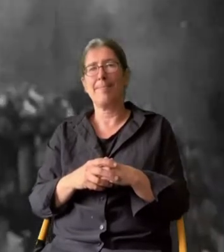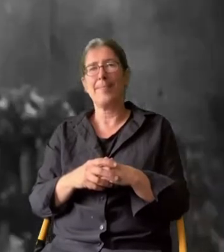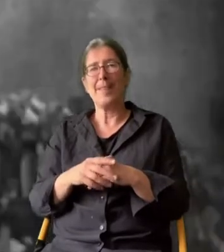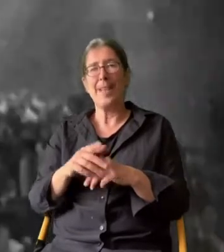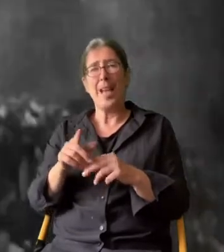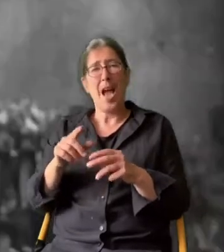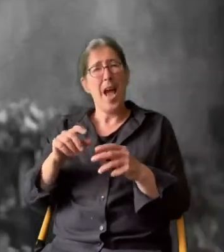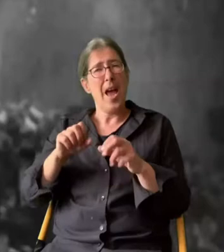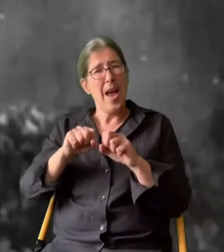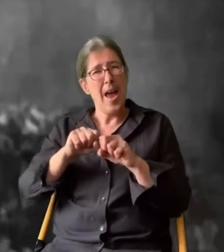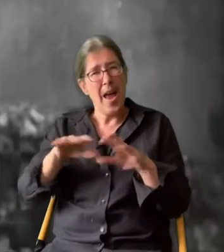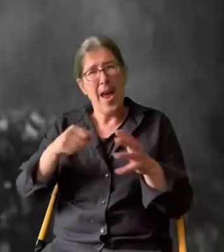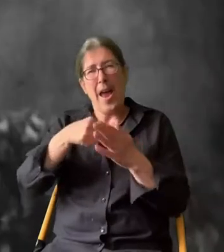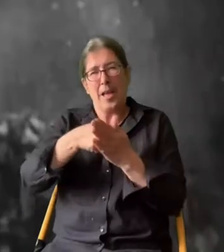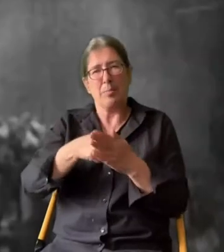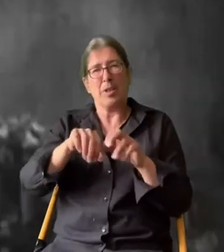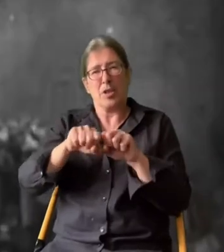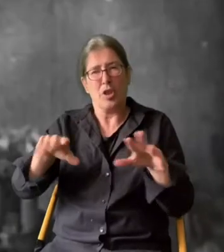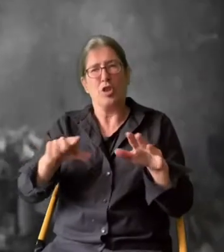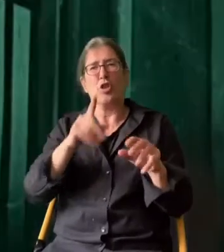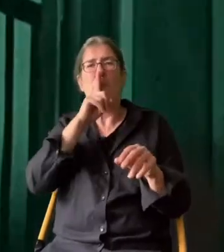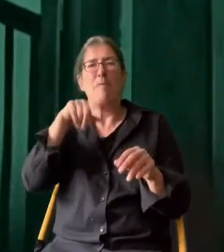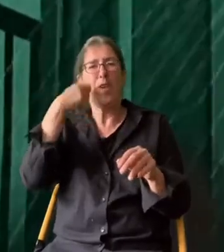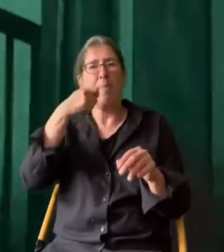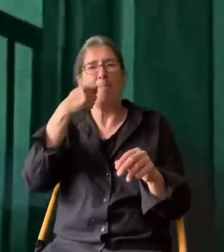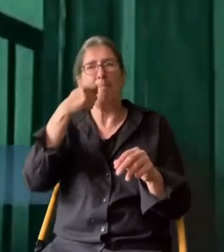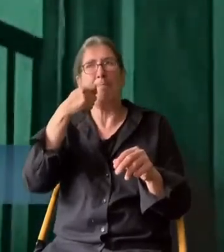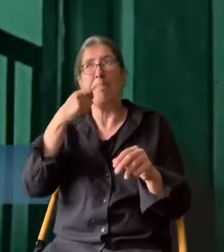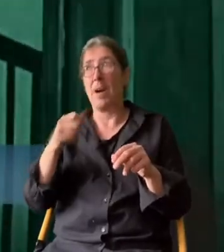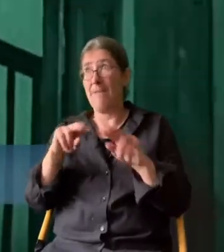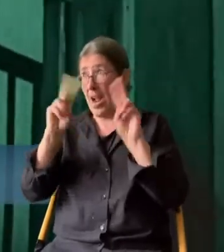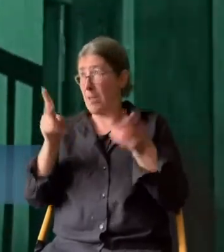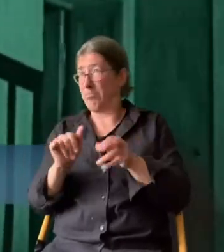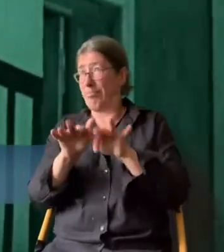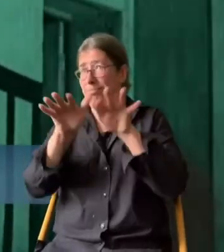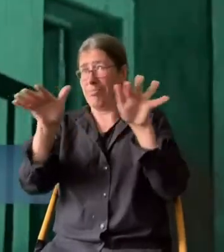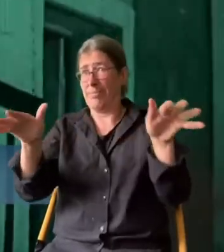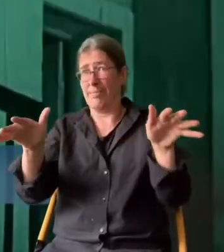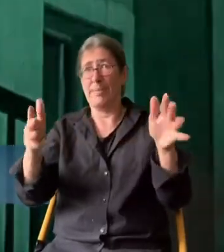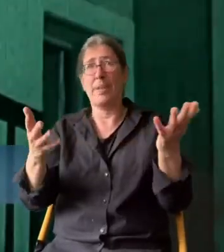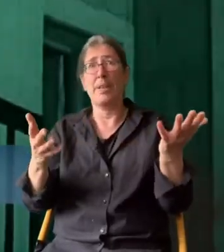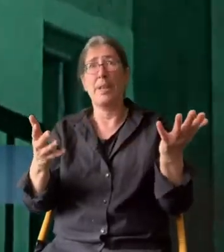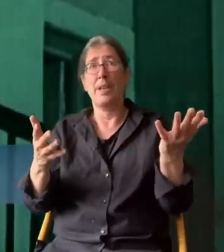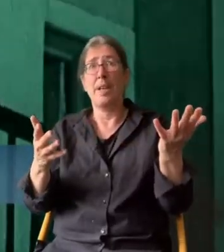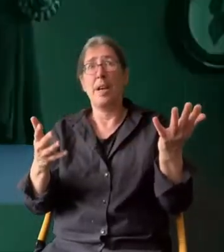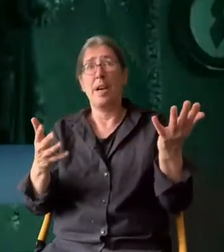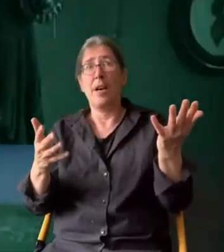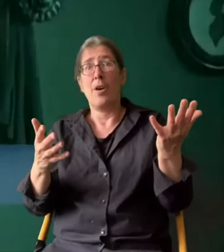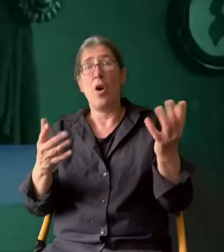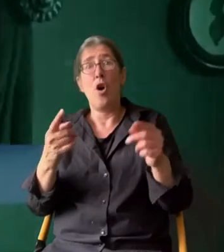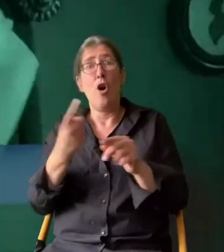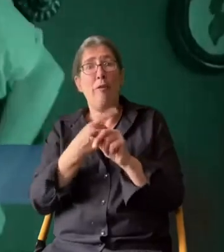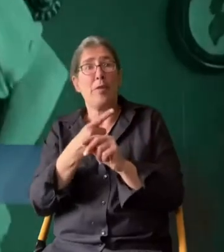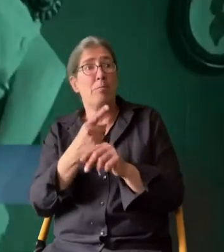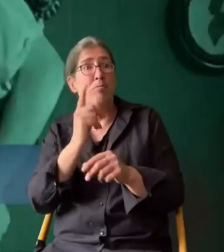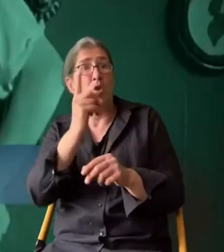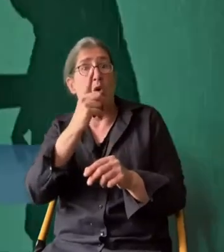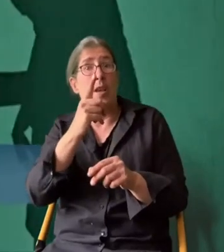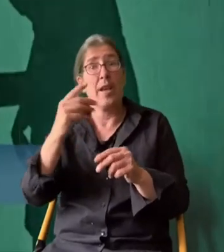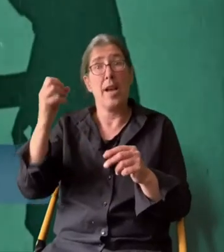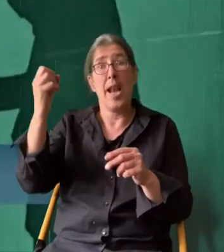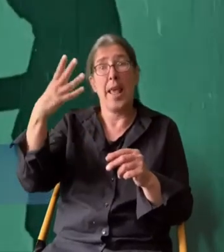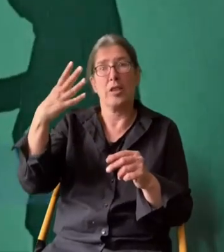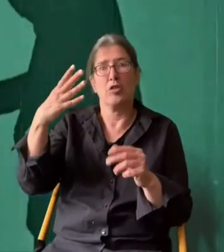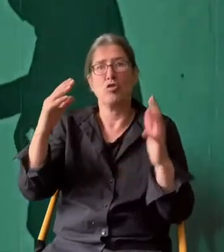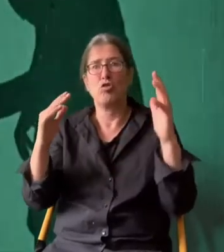Der expressionistische Stummfilm aus Deutschland prägt den Filmstil der ganzen Welt. Kennzeichen ist das charakteristische und